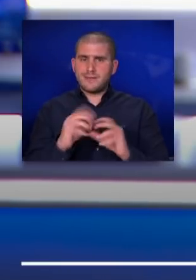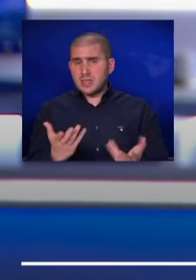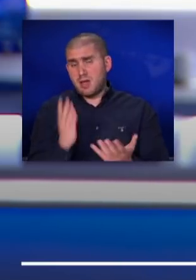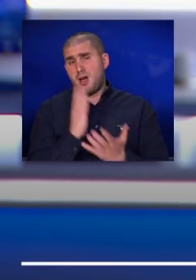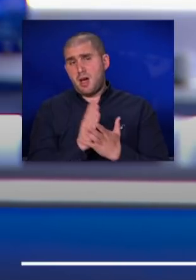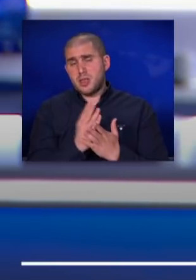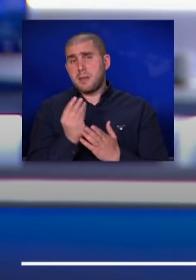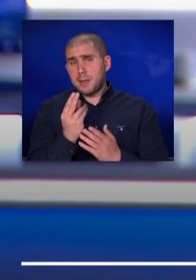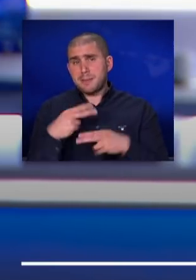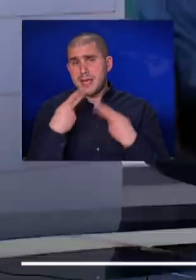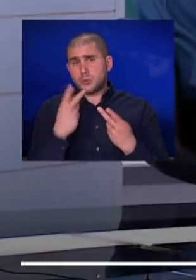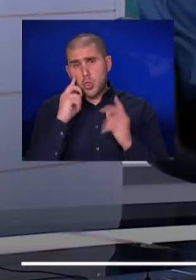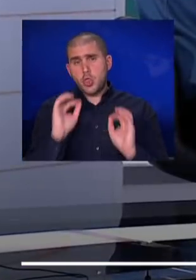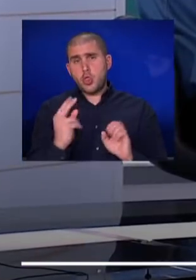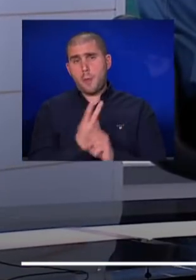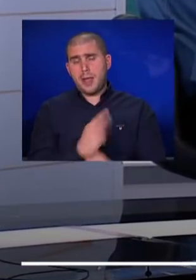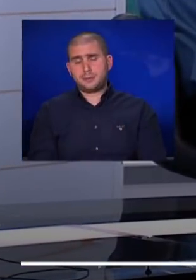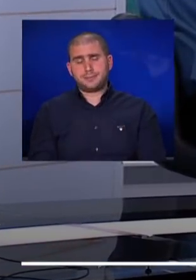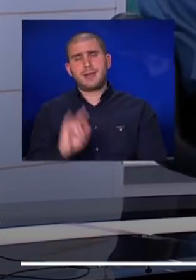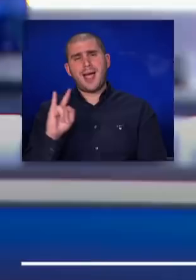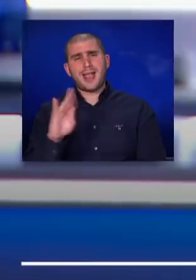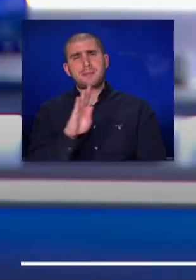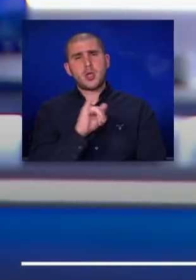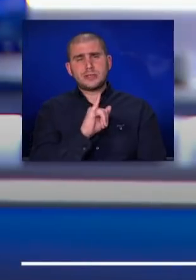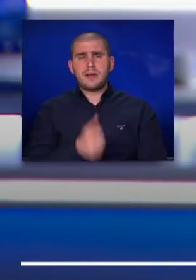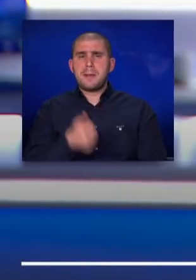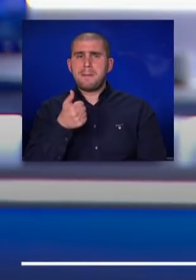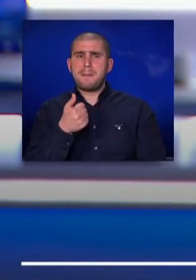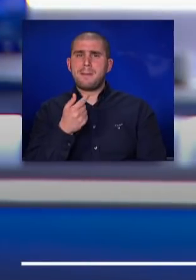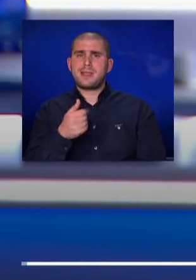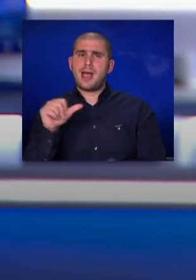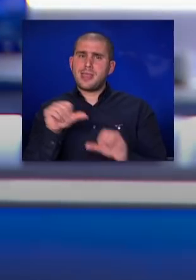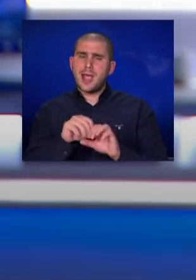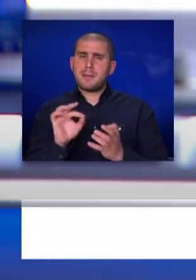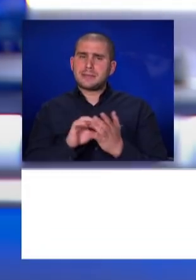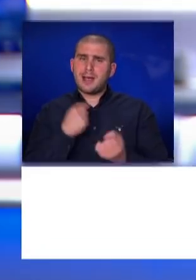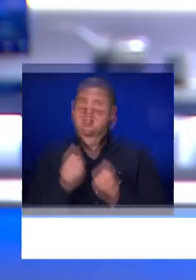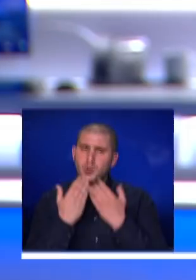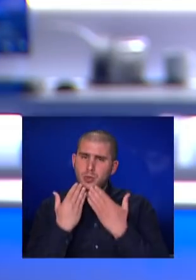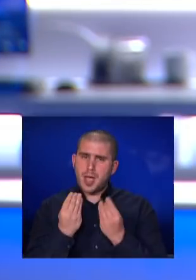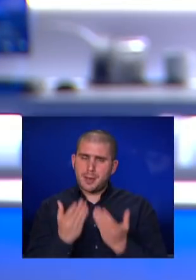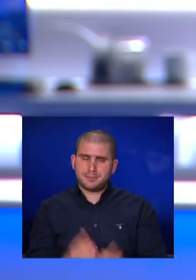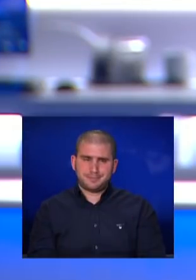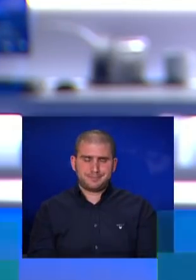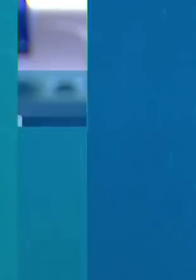שהמחירים יחזרו לנורמליות. חנבר יוסף, מנהל מנהל הדלק במשרד האנרגיה. תודה רבה שהייתה איתנו. תודה, ערב טוב.